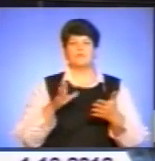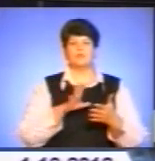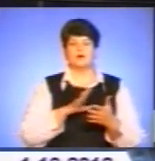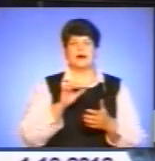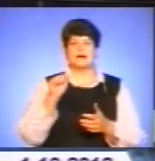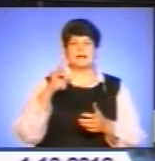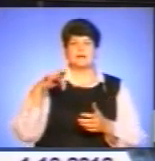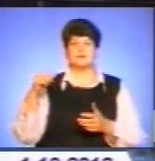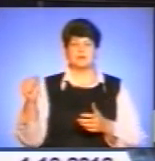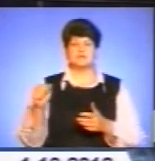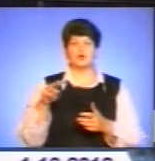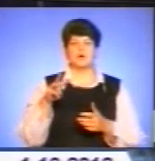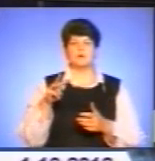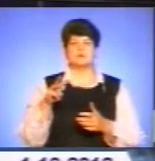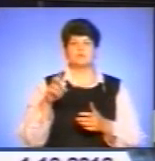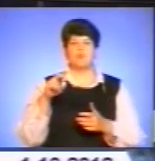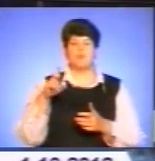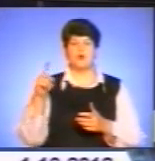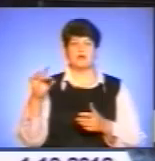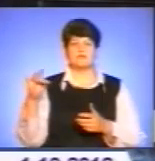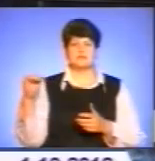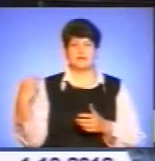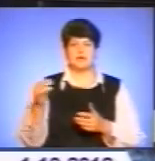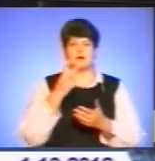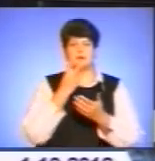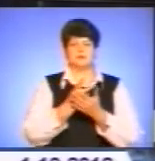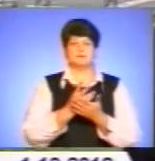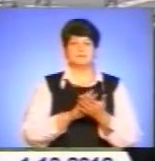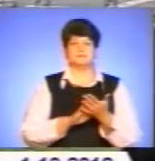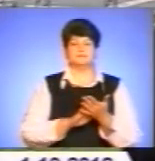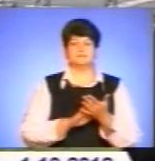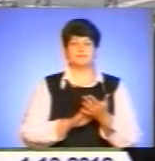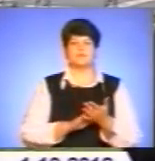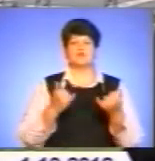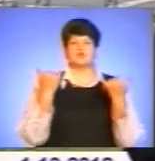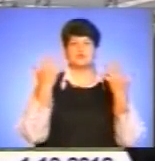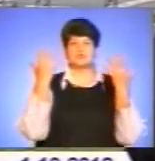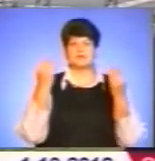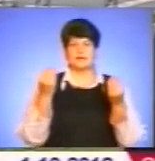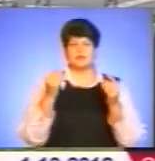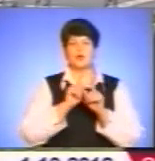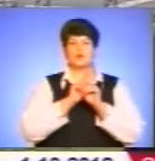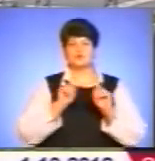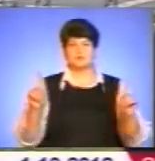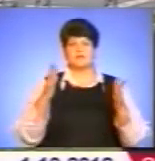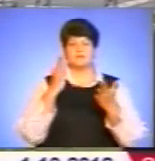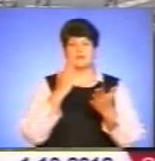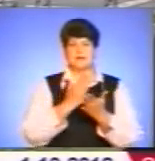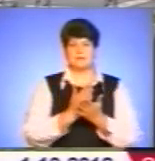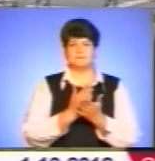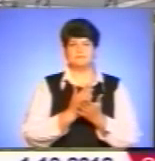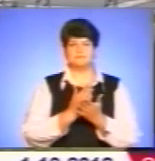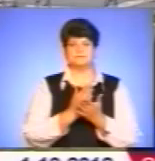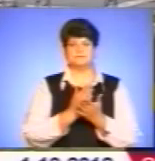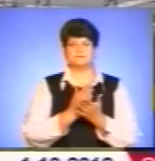митрополит Тернопільсько-Зборівський. Бачили дійство наші кореспонденти. І сьогоднішній день особливим є, тому що для